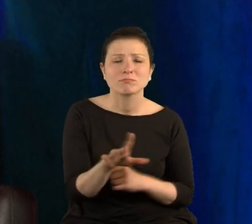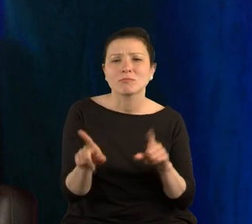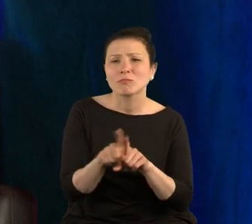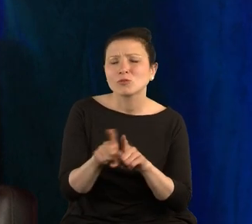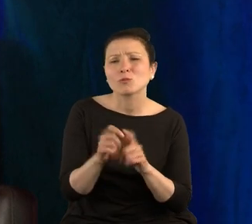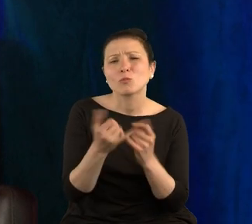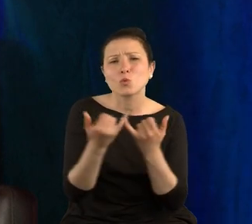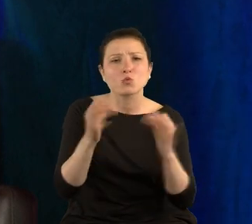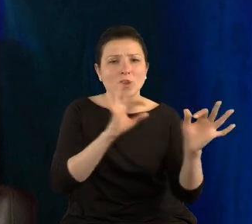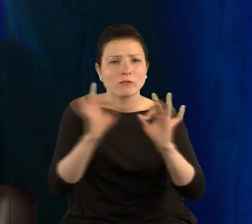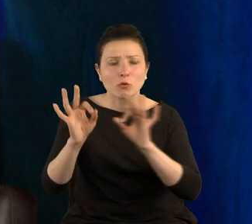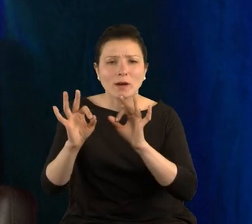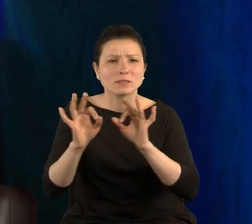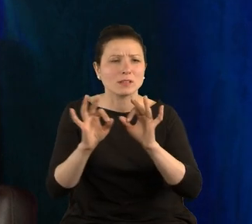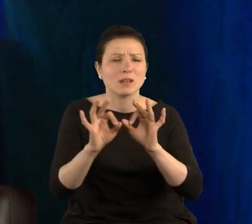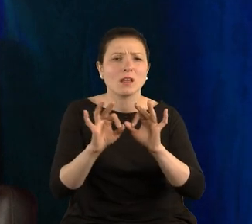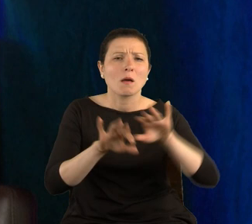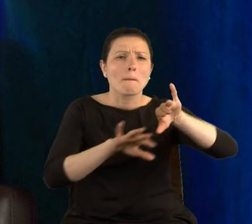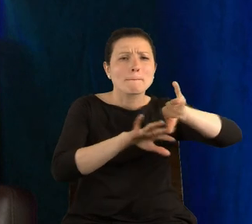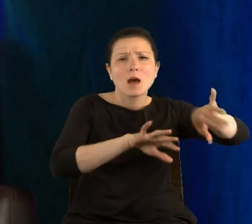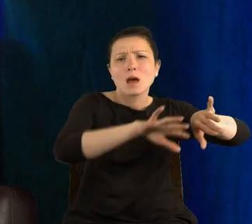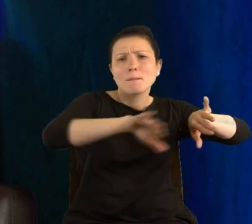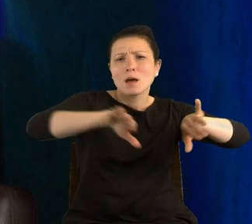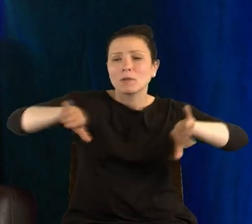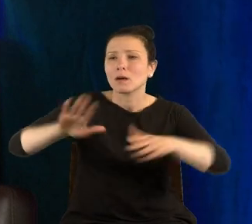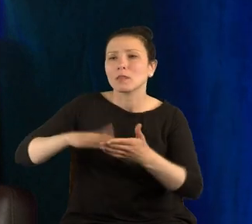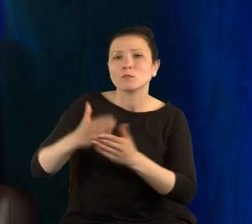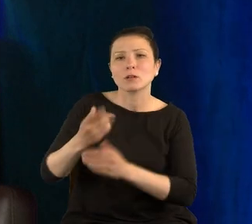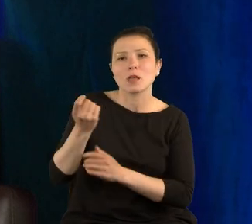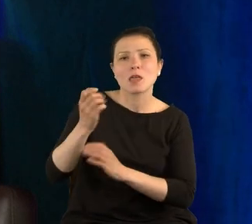niepowiązanych dzisiaj. Jadę autobusem,